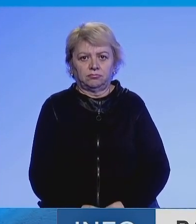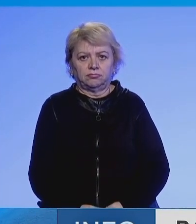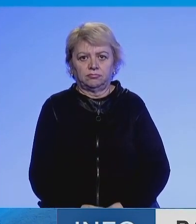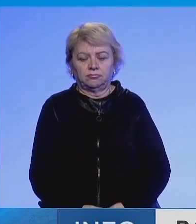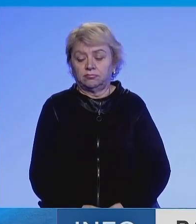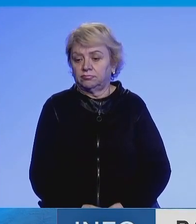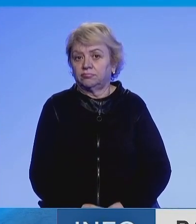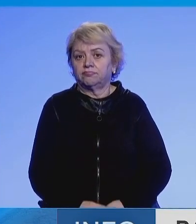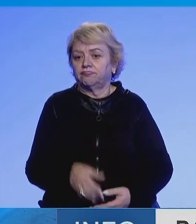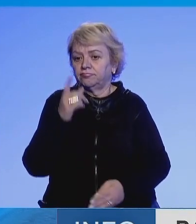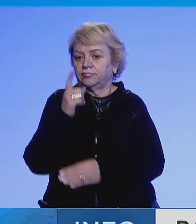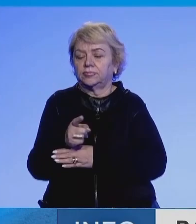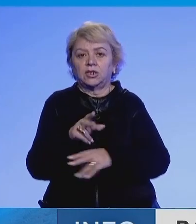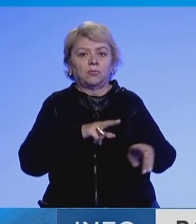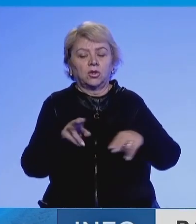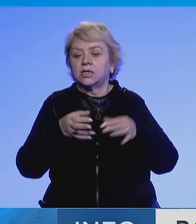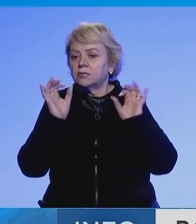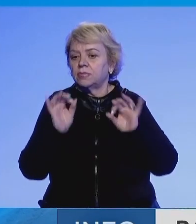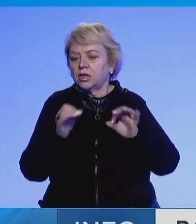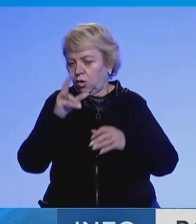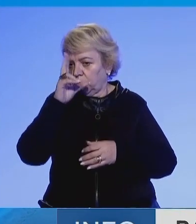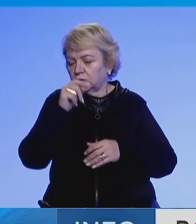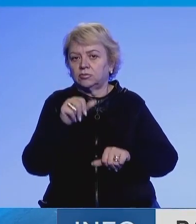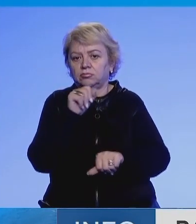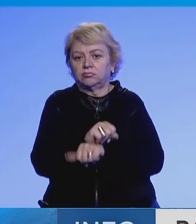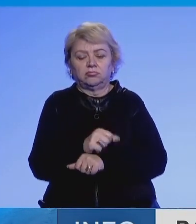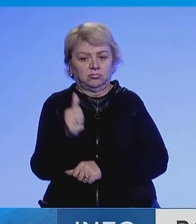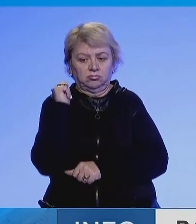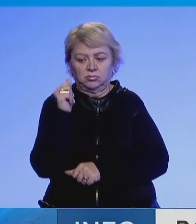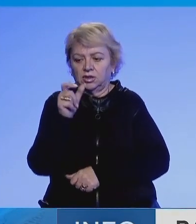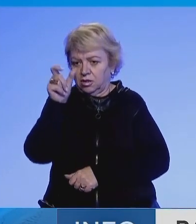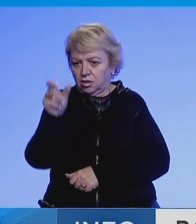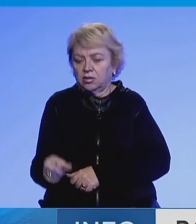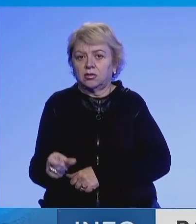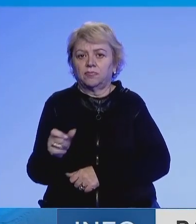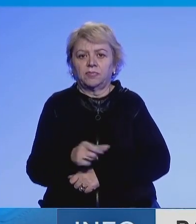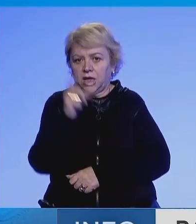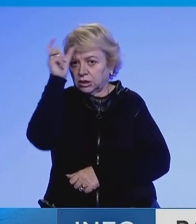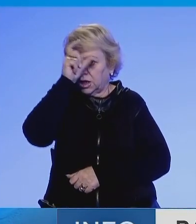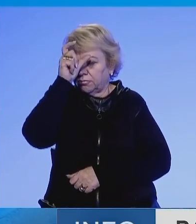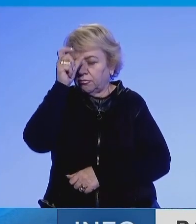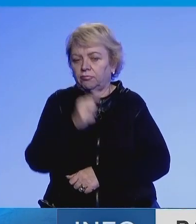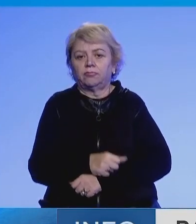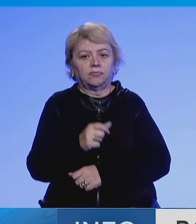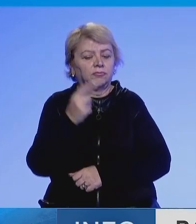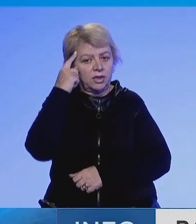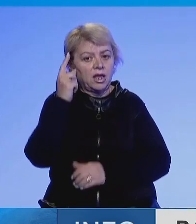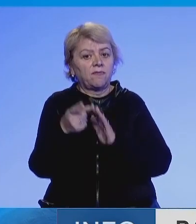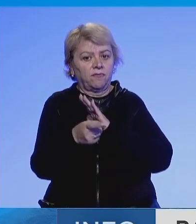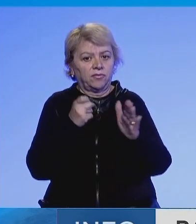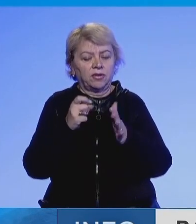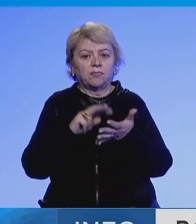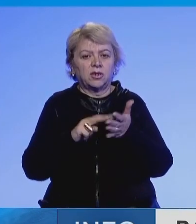E me urdhër të prokuroris speciale, policia ka arestuar mbrëm një person të nacionalitetit serb, i dyshuar për vrasin e